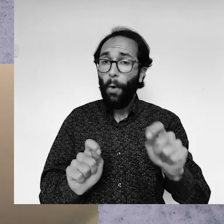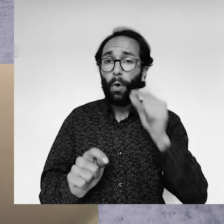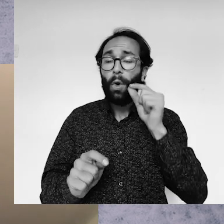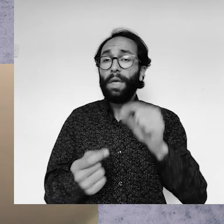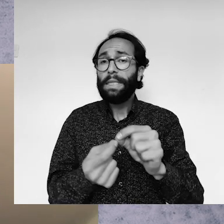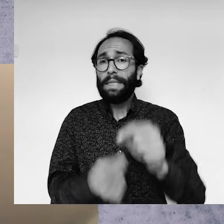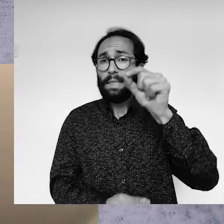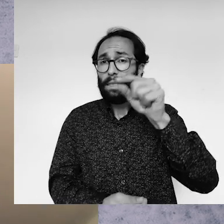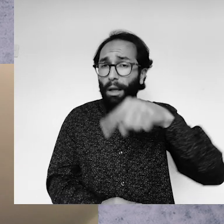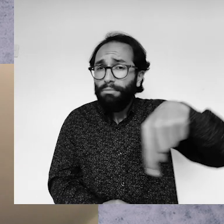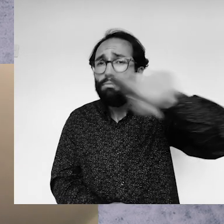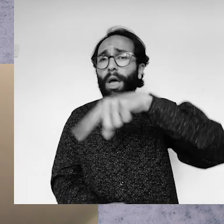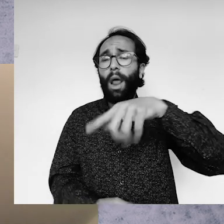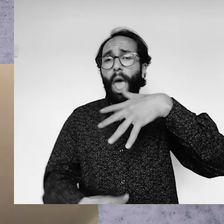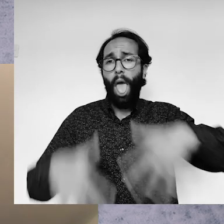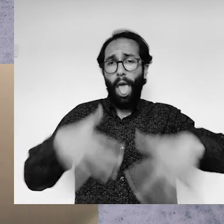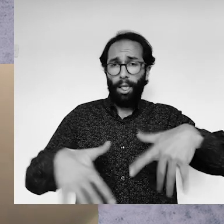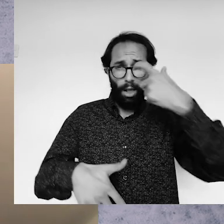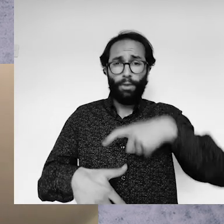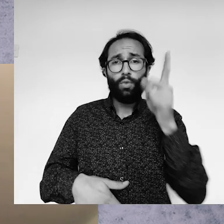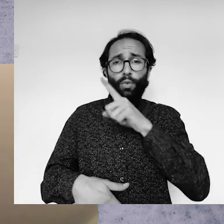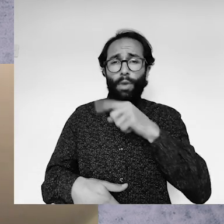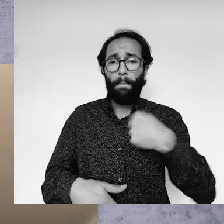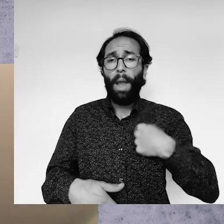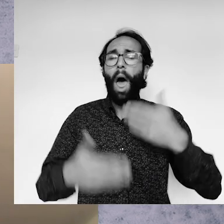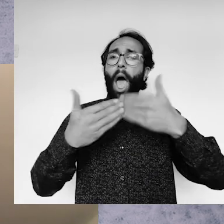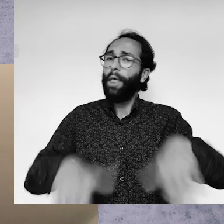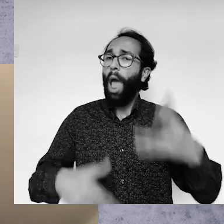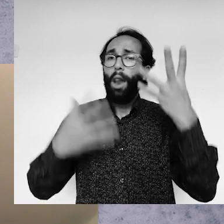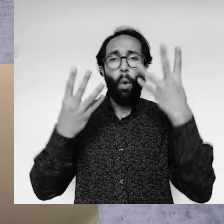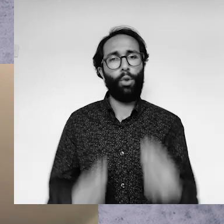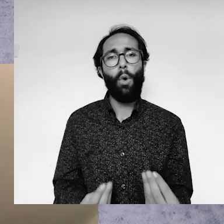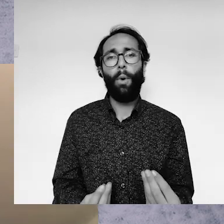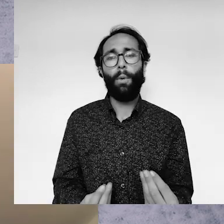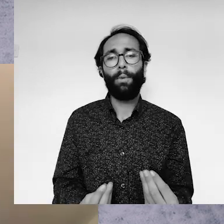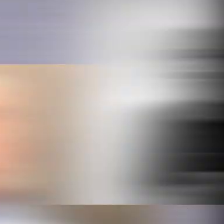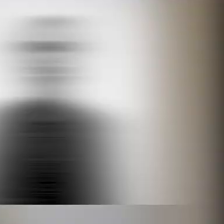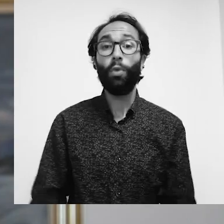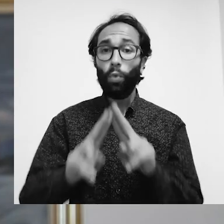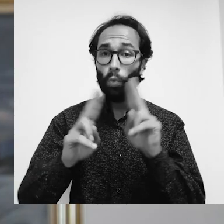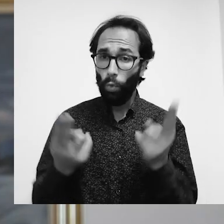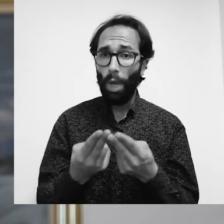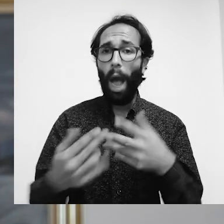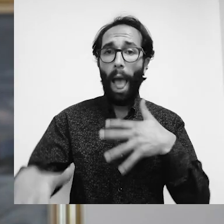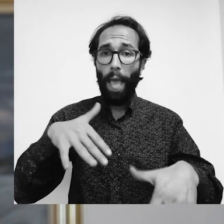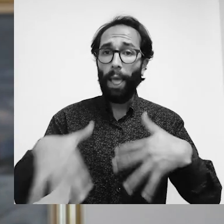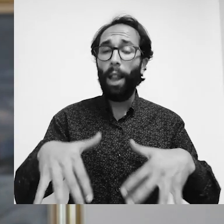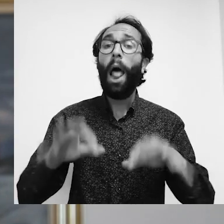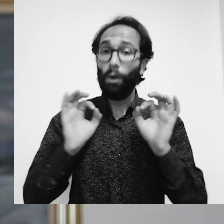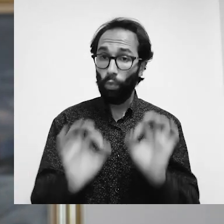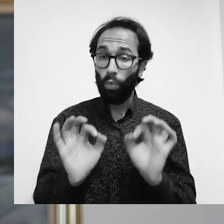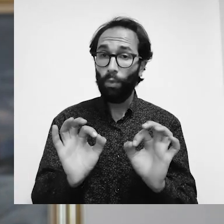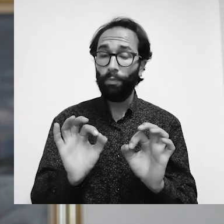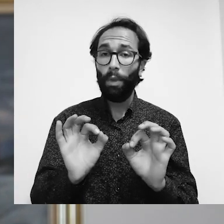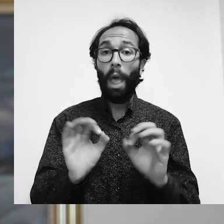İnsanlar engelim yüzünden bana engel oluyorlar. Dünya Engelliler Günü